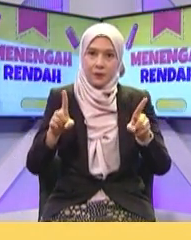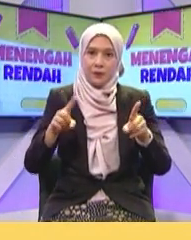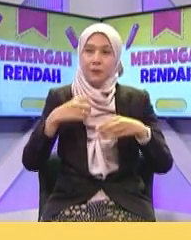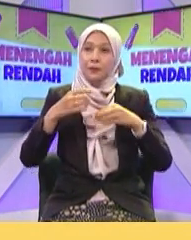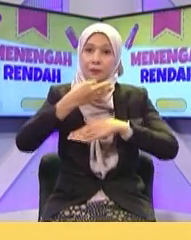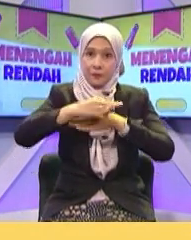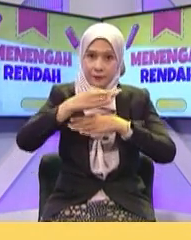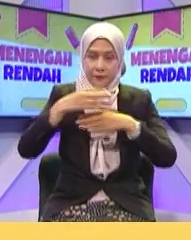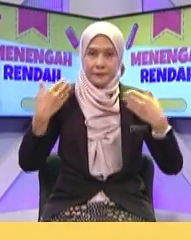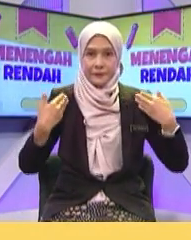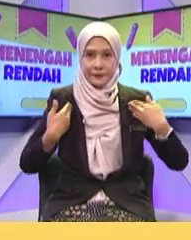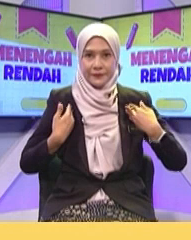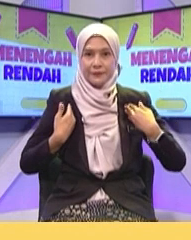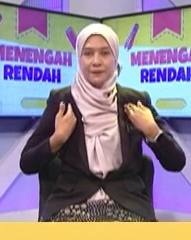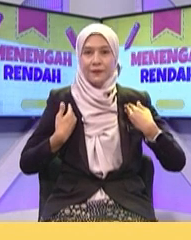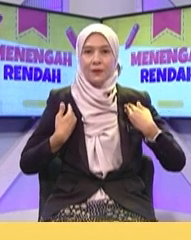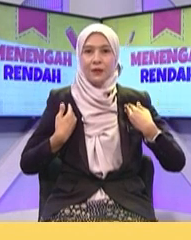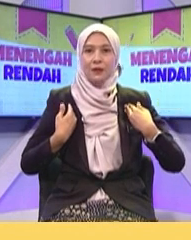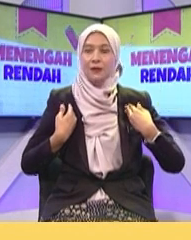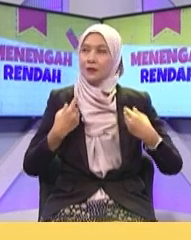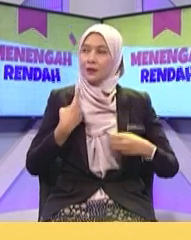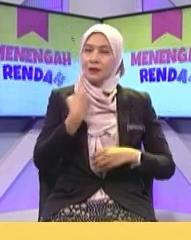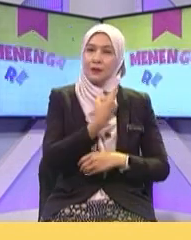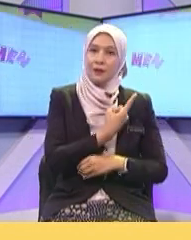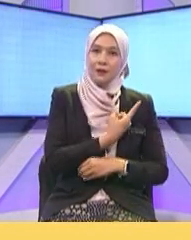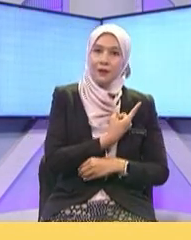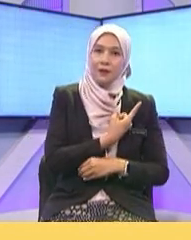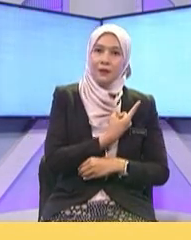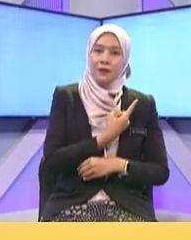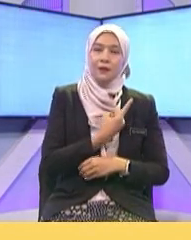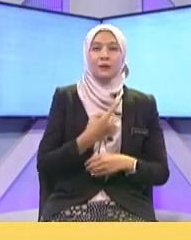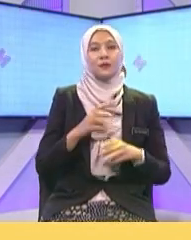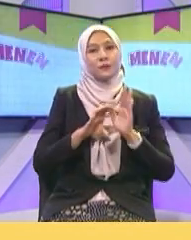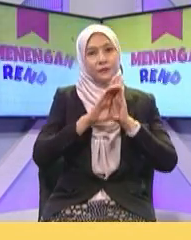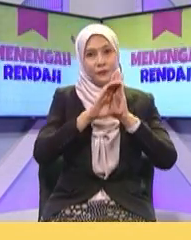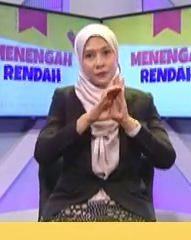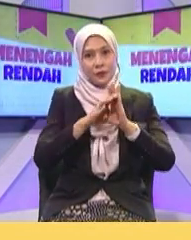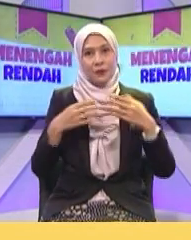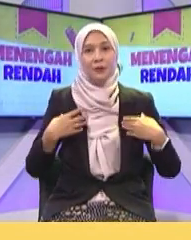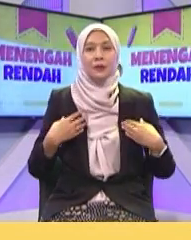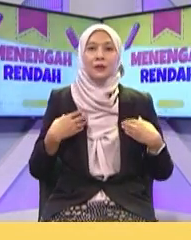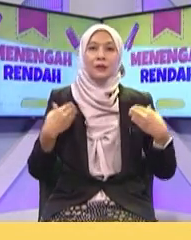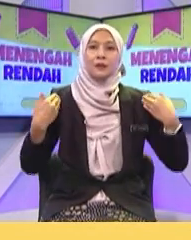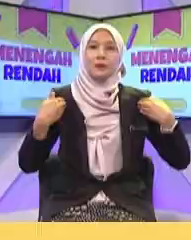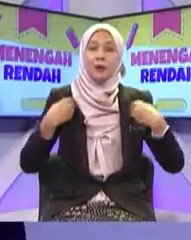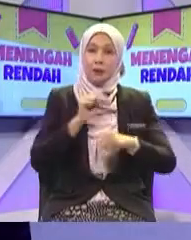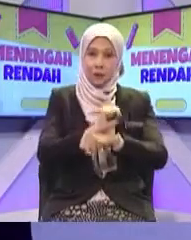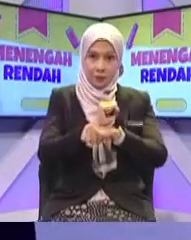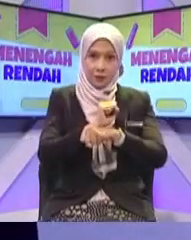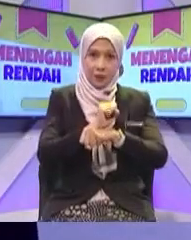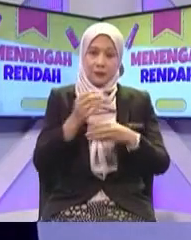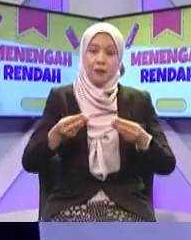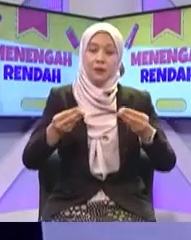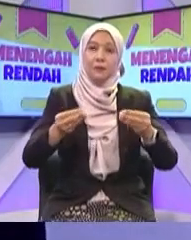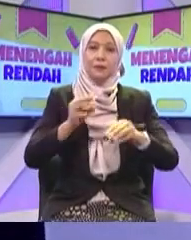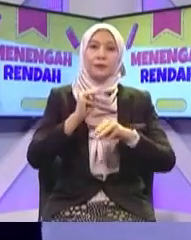gambar Yang dipaparkan sekarang Saya ada satu dokumen Latihan Untuk murid-murid Di rumah kita Dengan Yarsudio Saya nak